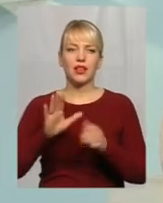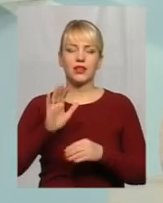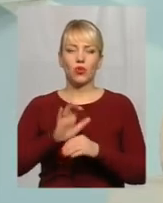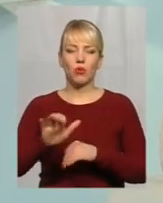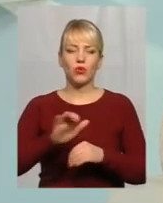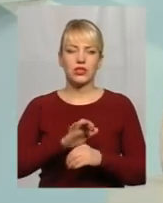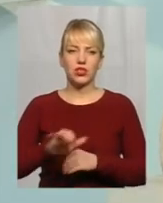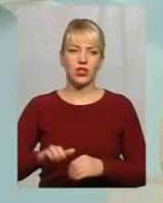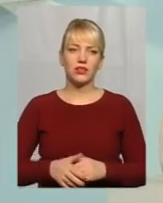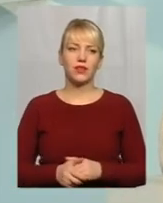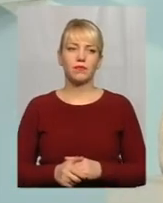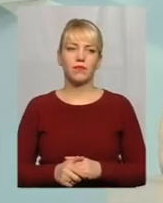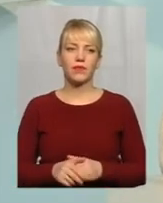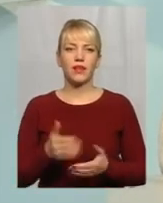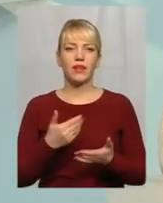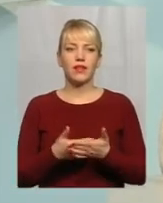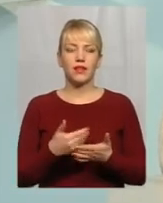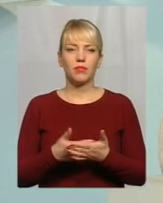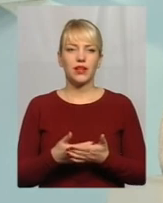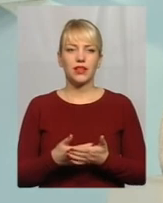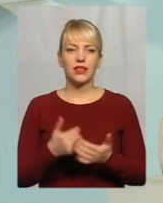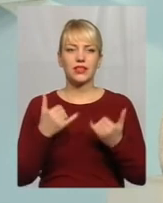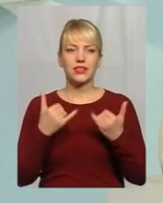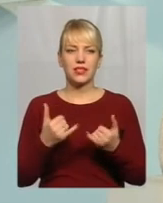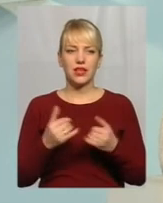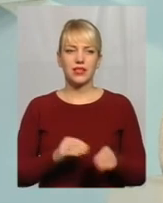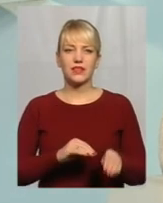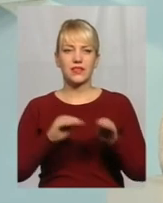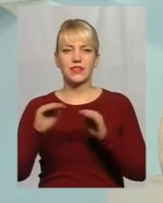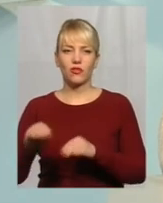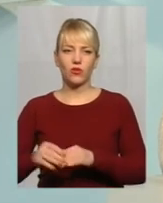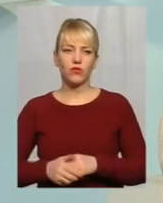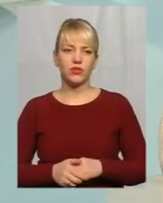Наприклад, зараз становлюються